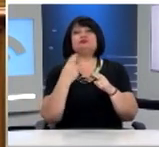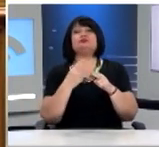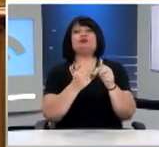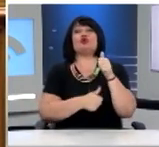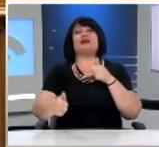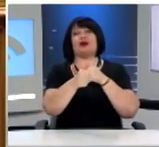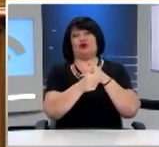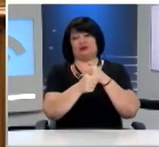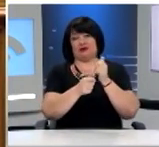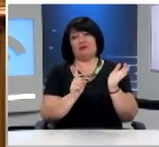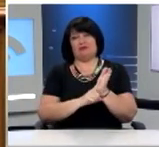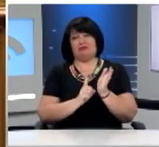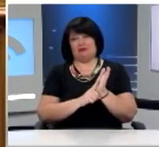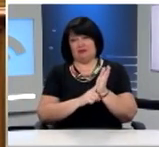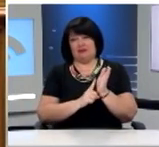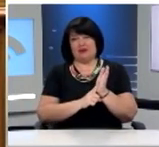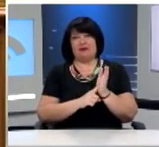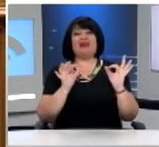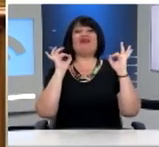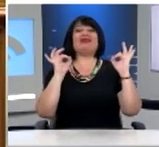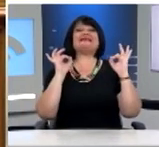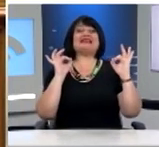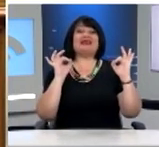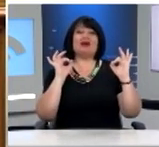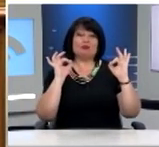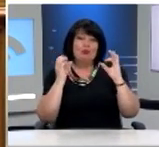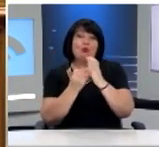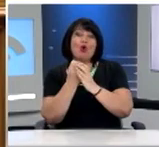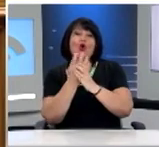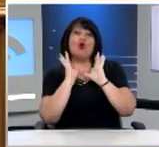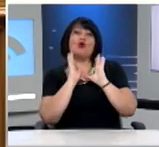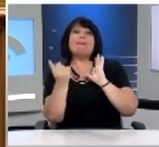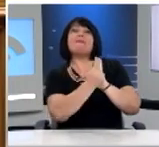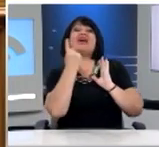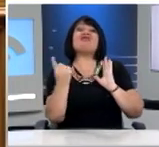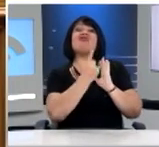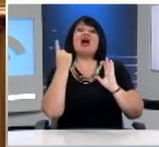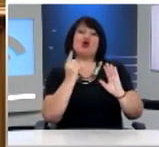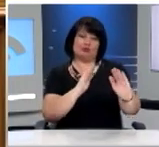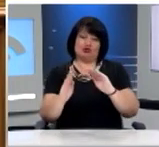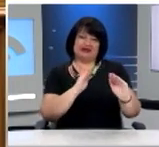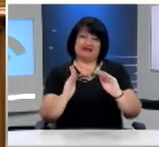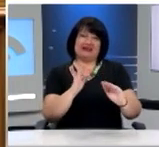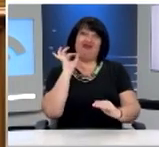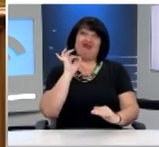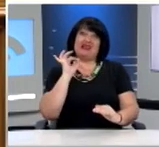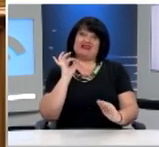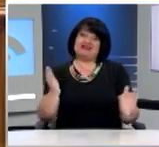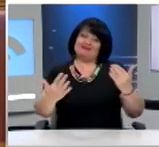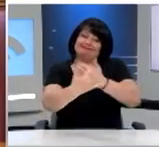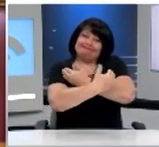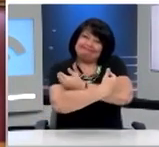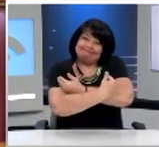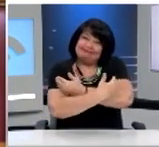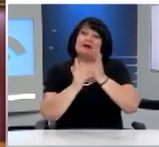καθώς πρέπει να αποφευχθεί η κατάγραση των φυσικών πόρων και να προστατεύσουμε με κάθε τρόπο το περιβάλλον. Η φύση μας αγκαλιάζει εδώ και αιώνες. Και έρθε